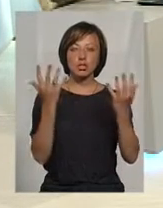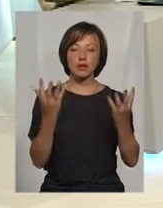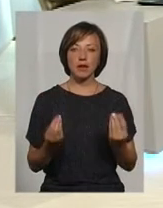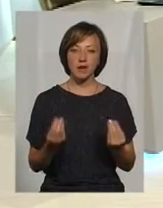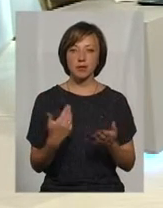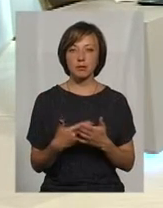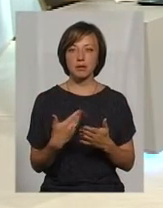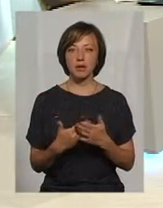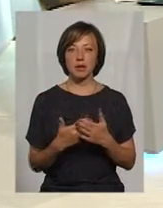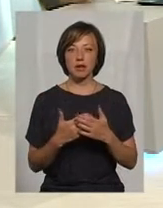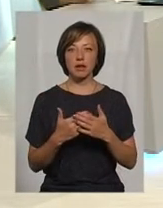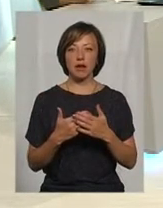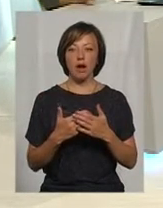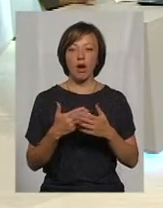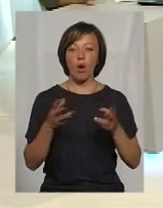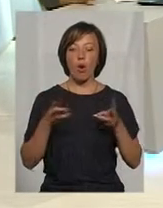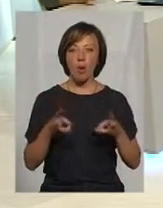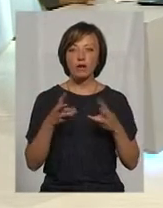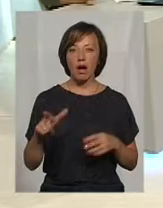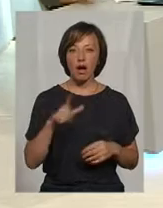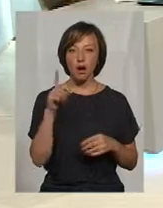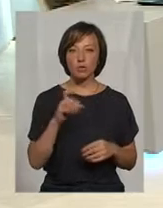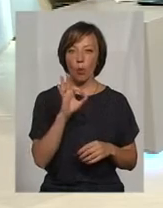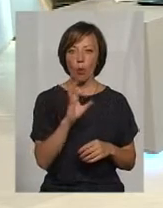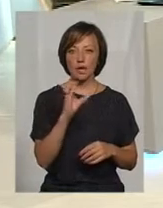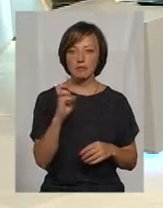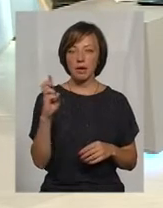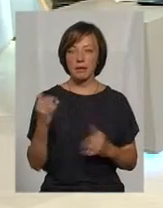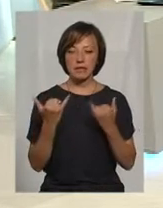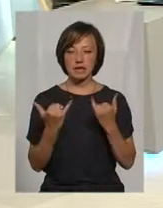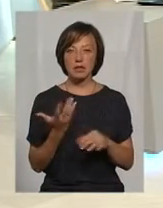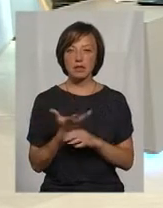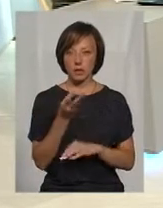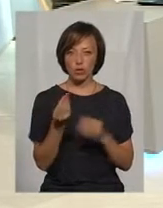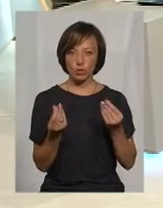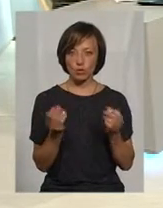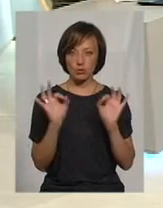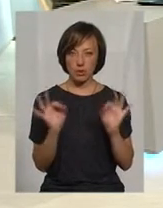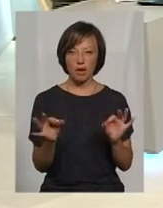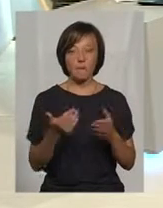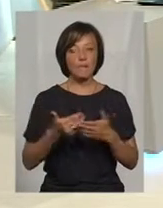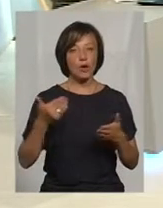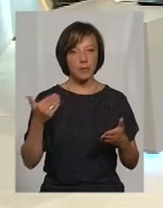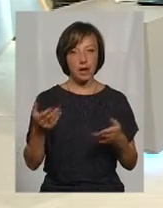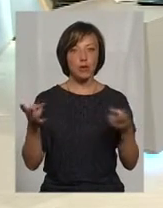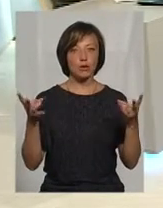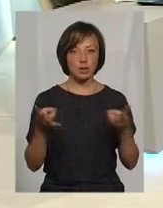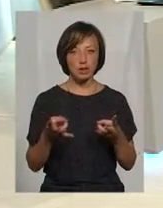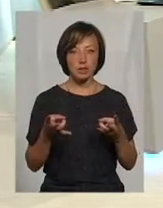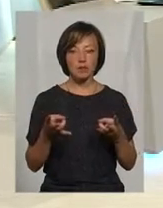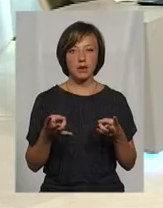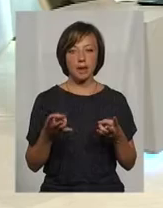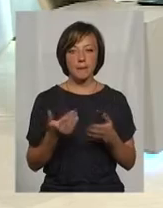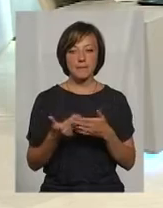наприклад, для дахової котельні, газ, для ОСББ, треба зараз вже заплатити кошти, правильно? Попередньо деку